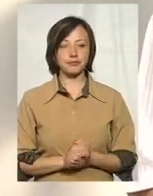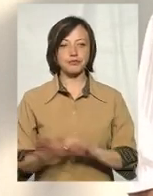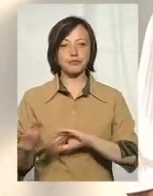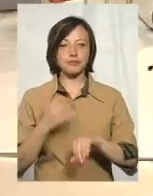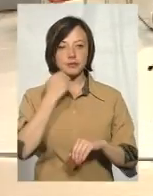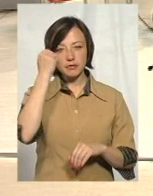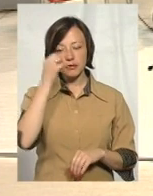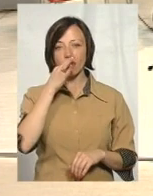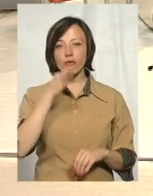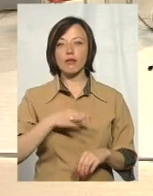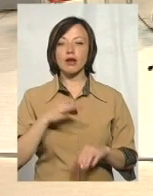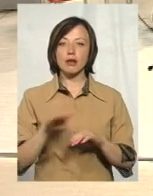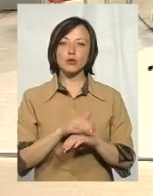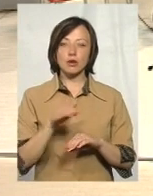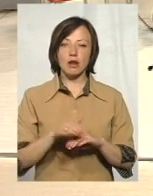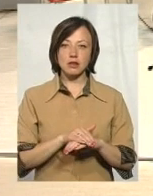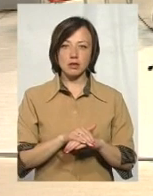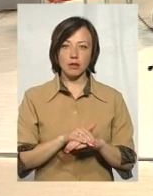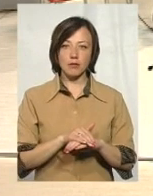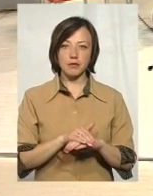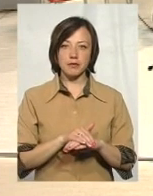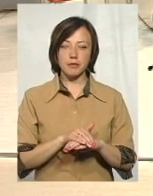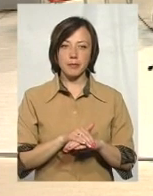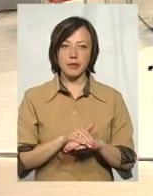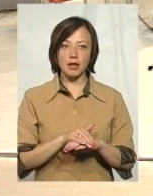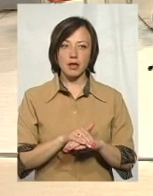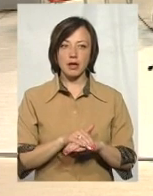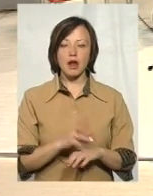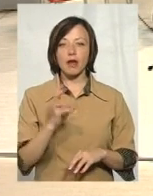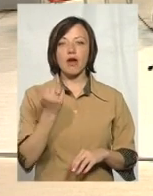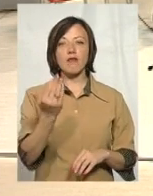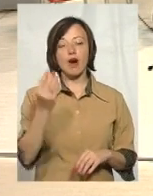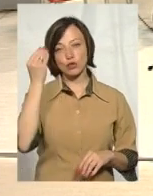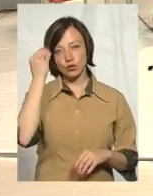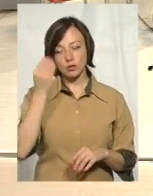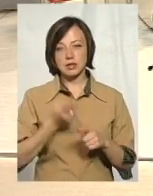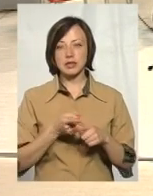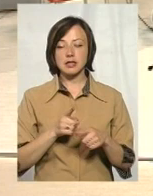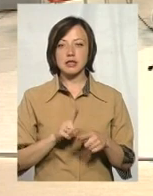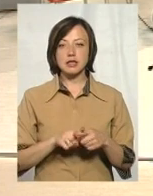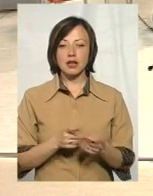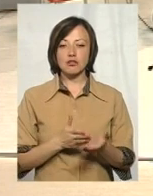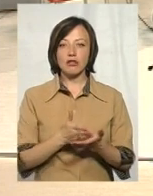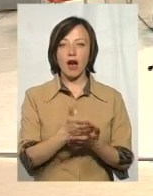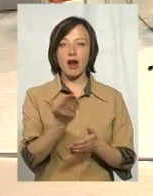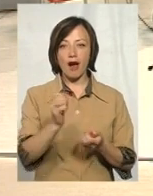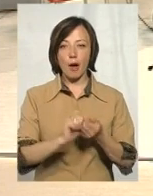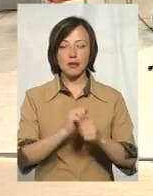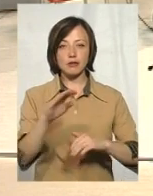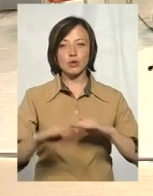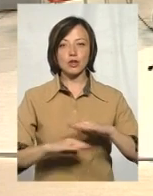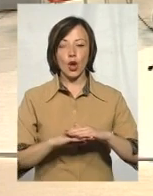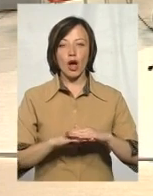Дякую. Скажіть, будь ласка, власне, пане Вячеславе, на вашу думку, о той шлях, яким пішов Кам'янець-Подільський,